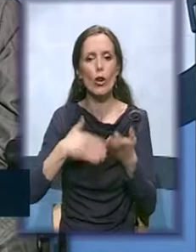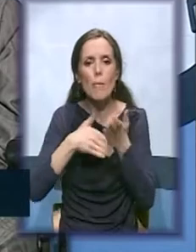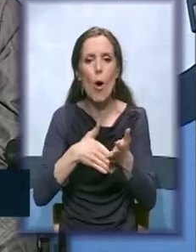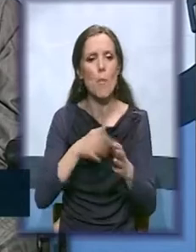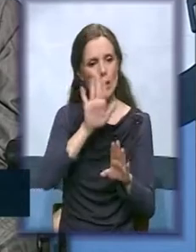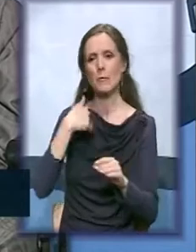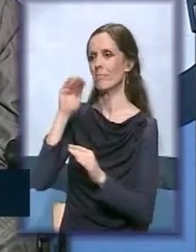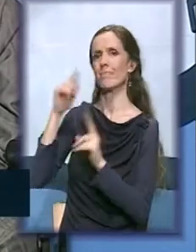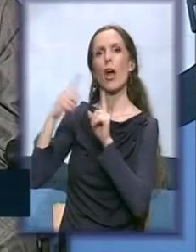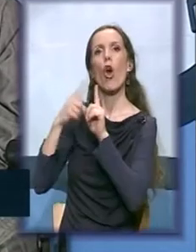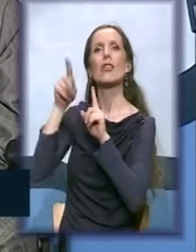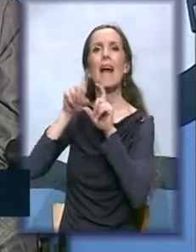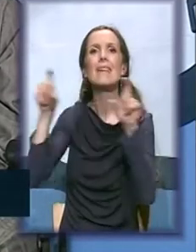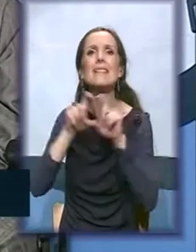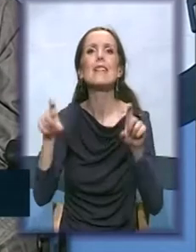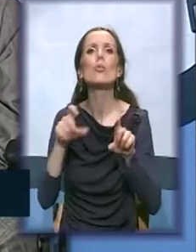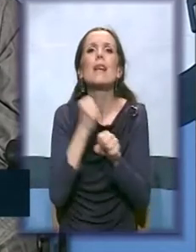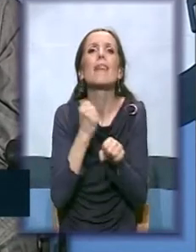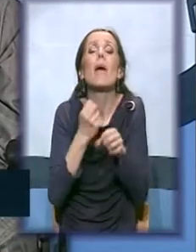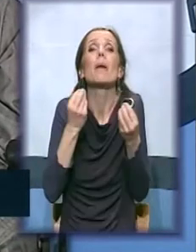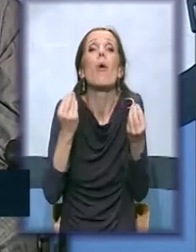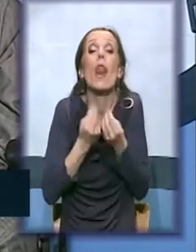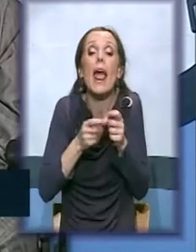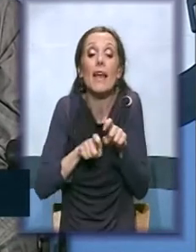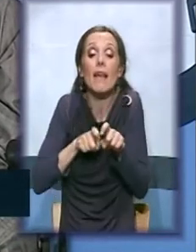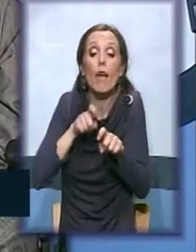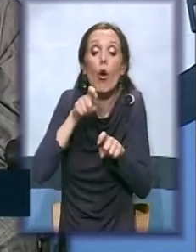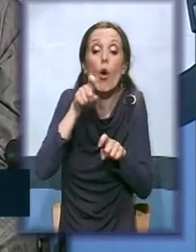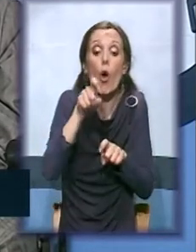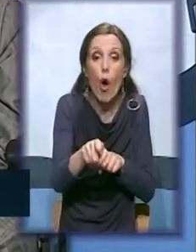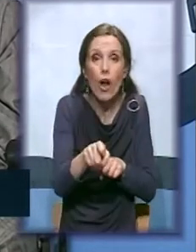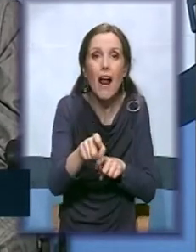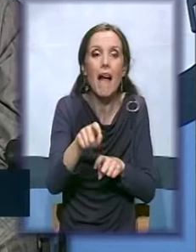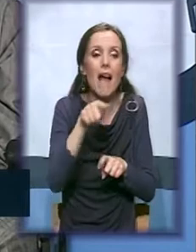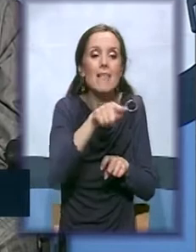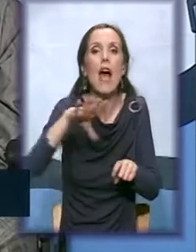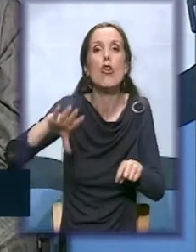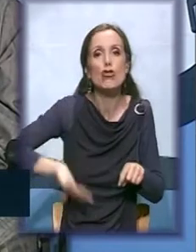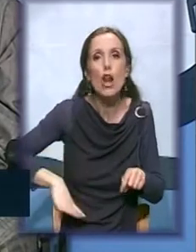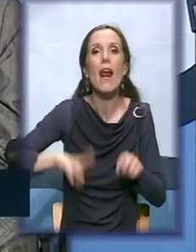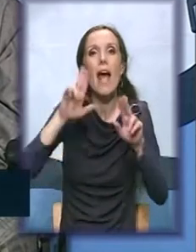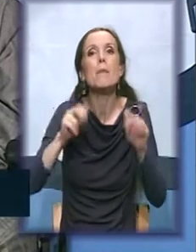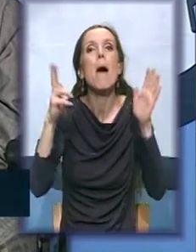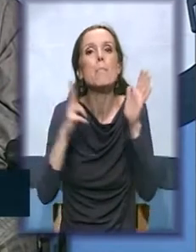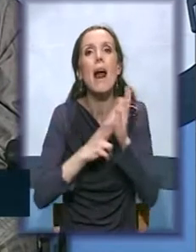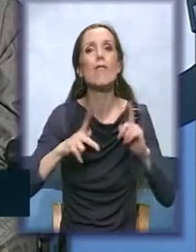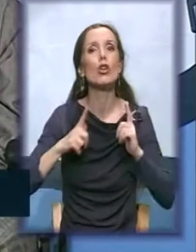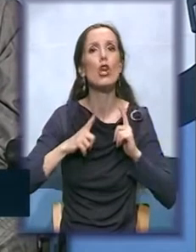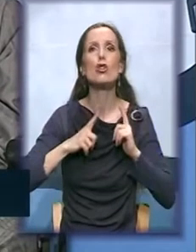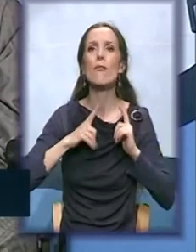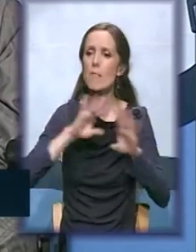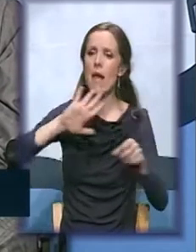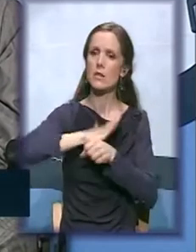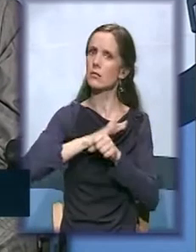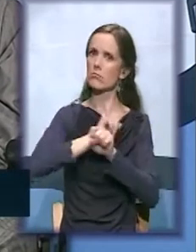napravimo bilo koji korak da ona ima pravo da živi bez tog nasilja i da nema